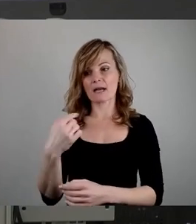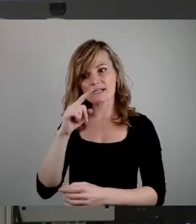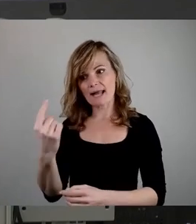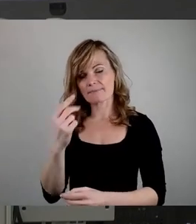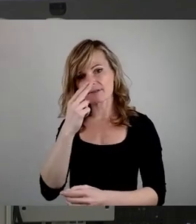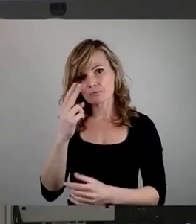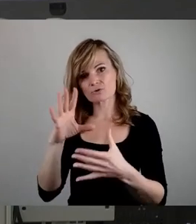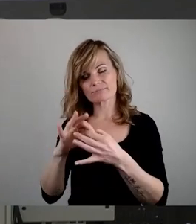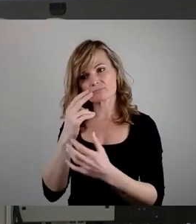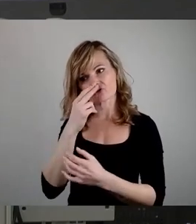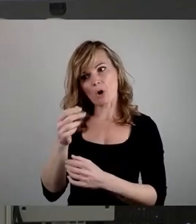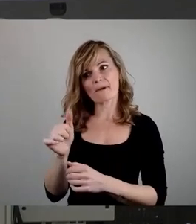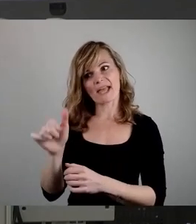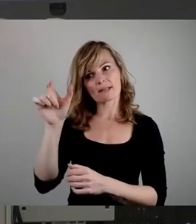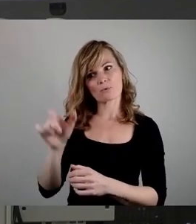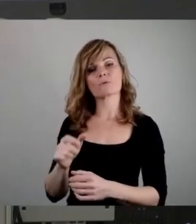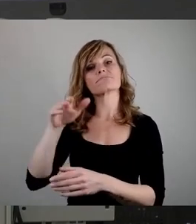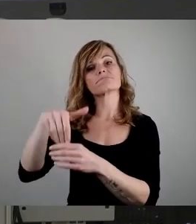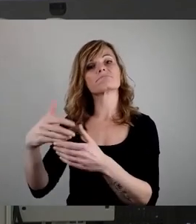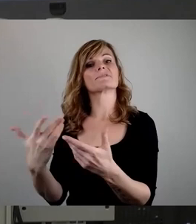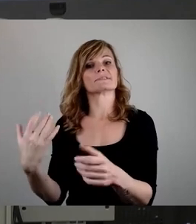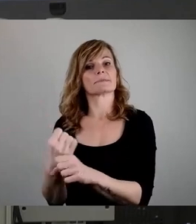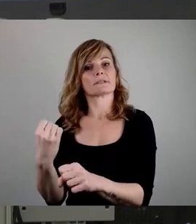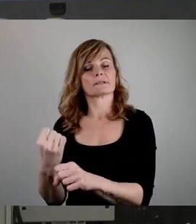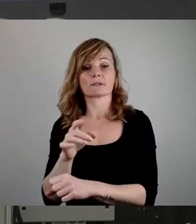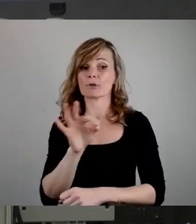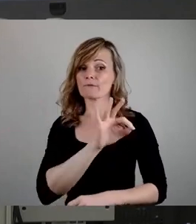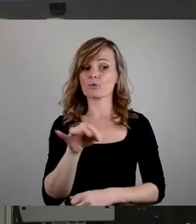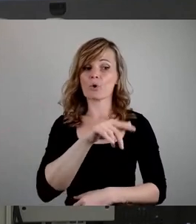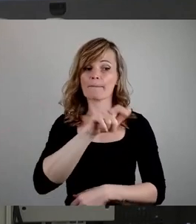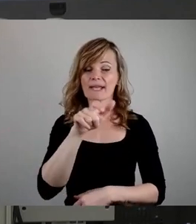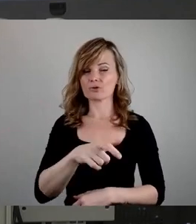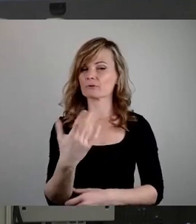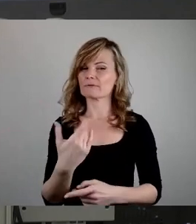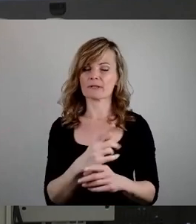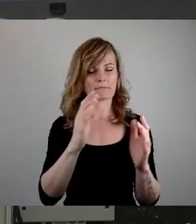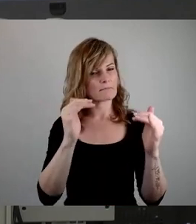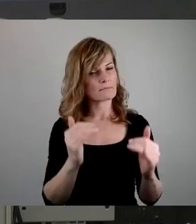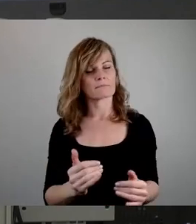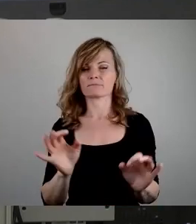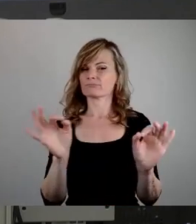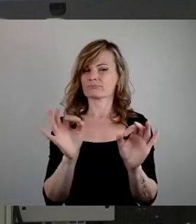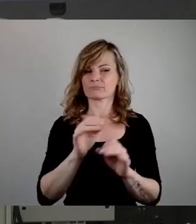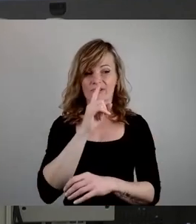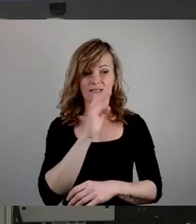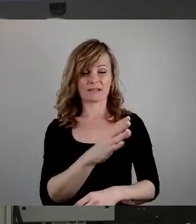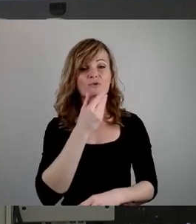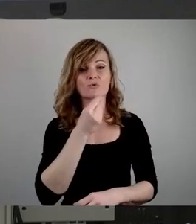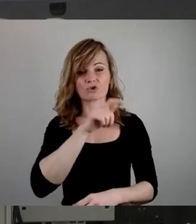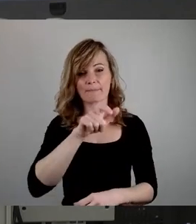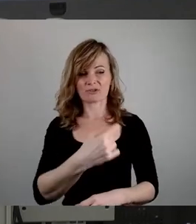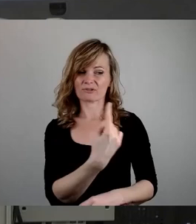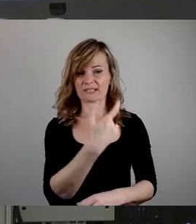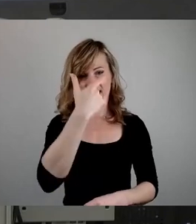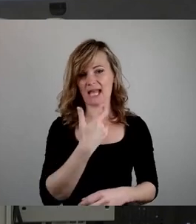Für jüdische Menschen ist es ein weiterer Tiefschlag, wenn das Problem in der Mehrheitsgesellschaft nicht ernst genommen wird, sondern Menschen mit